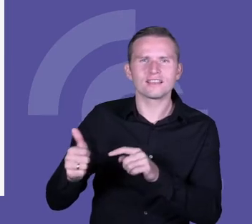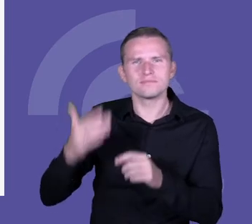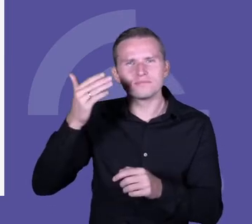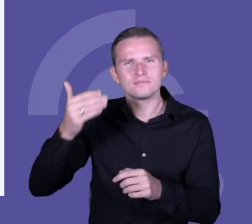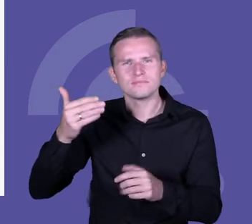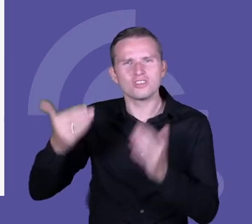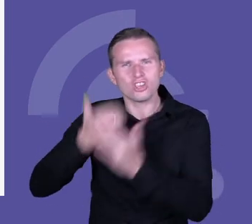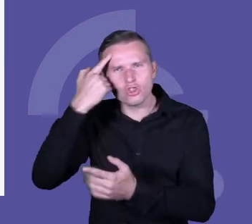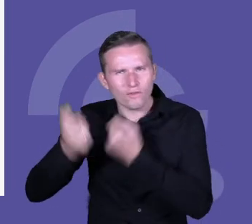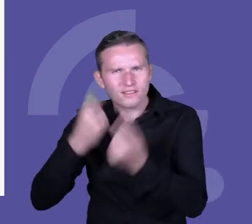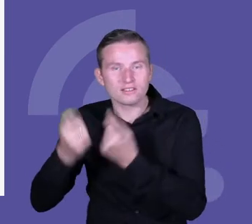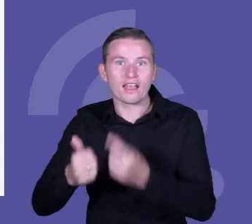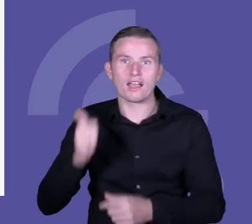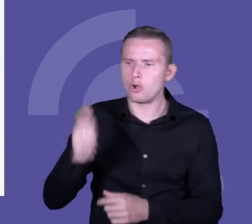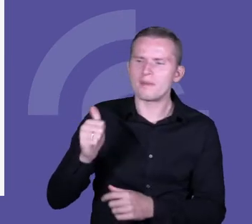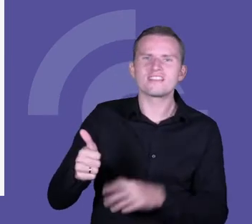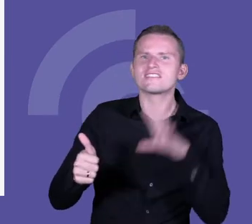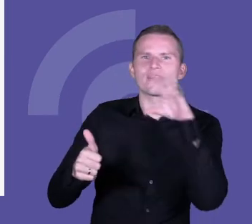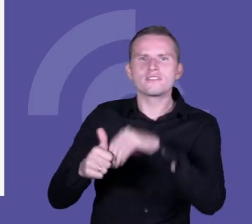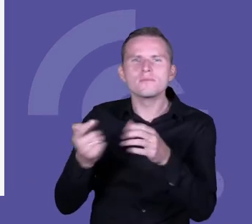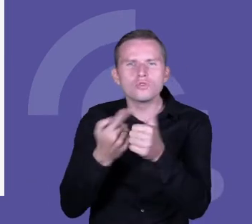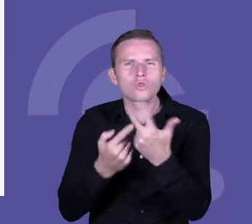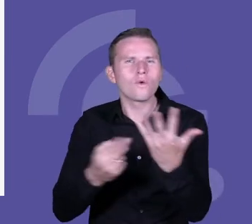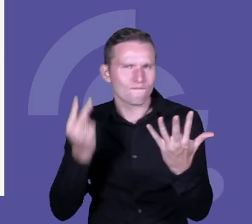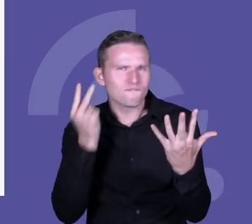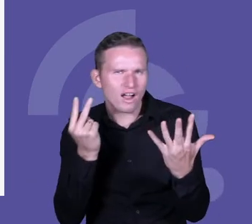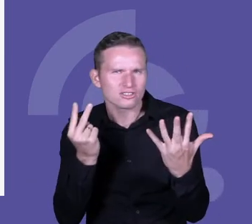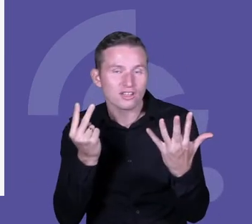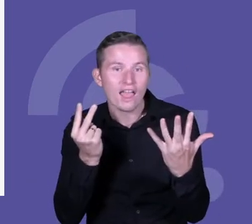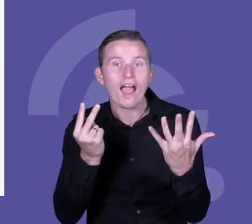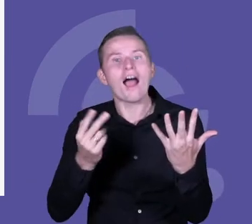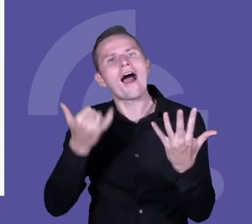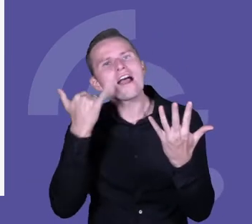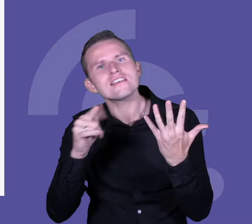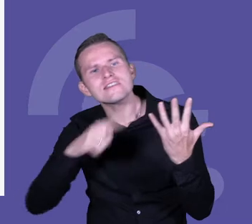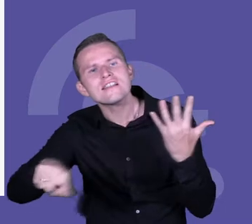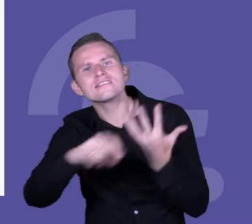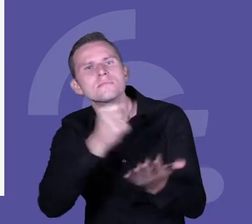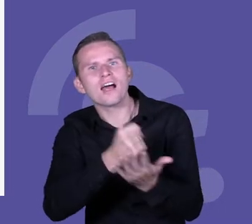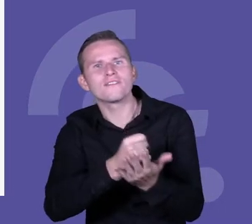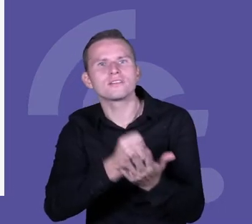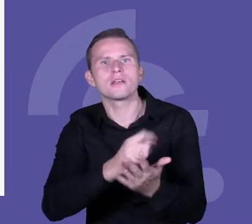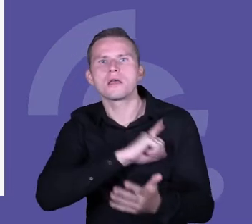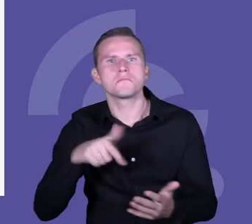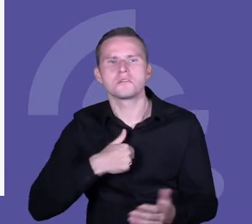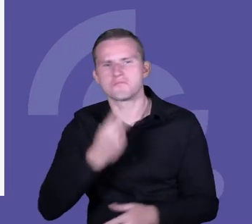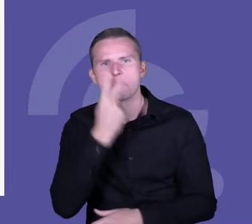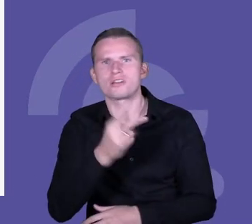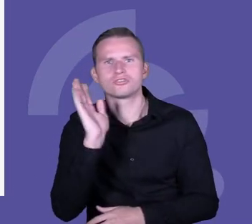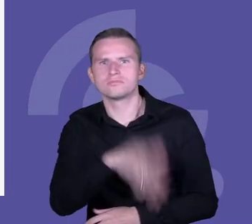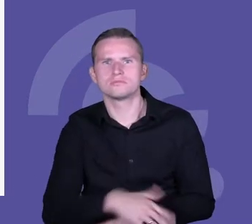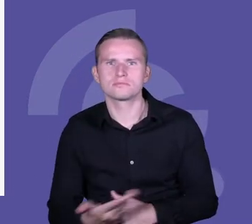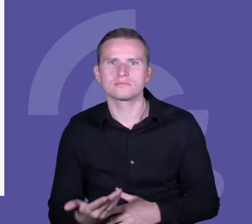jakieś, czy w ogóle widzimy jakieś rzeczy, to możemy zgubić inne rzeczy, które mogą być równie ważne, ale my na nie w ogóle nie patrzymy.